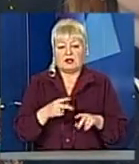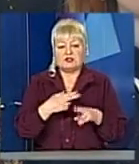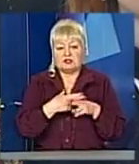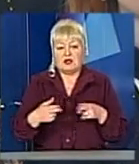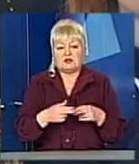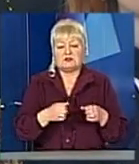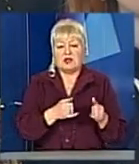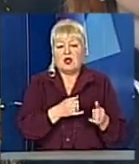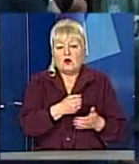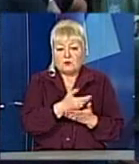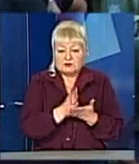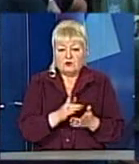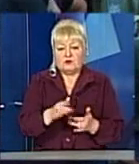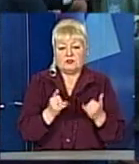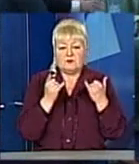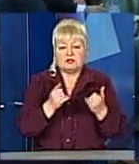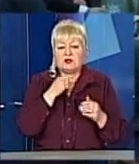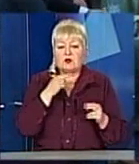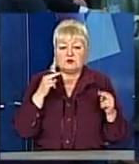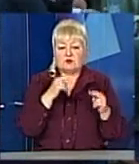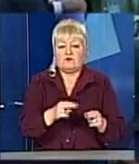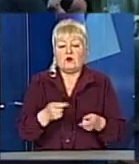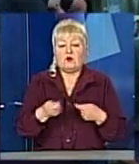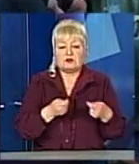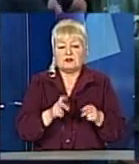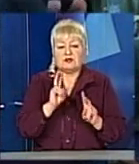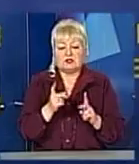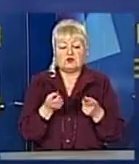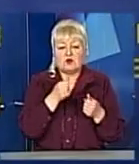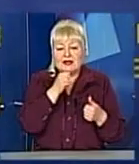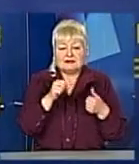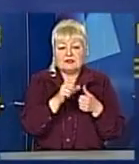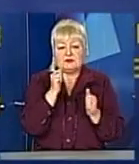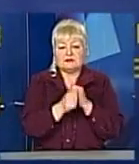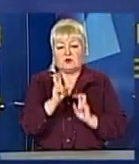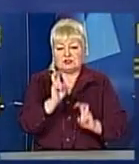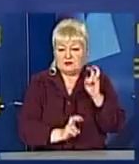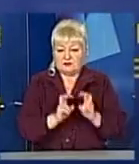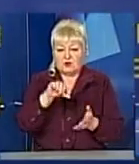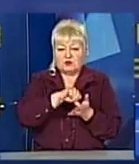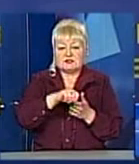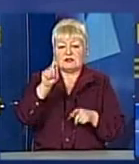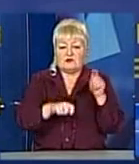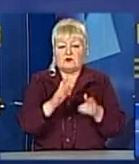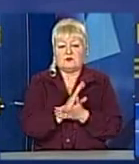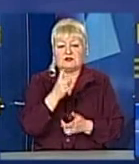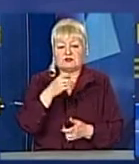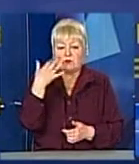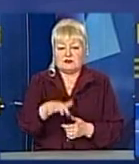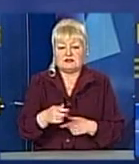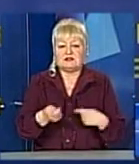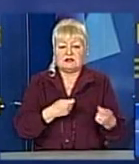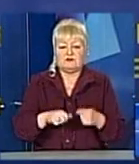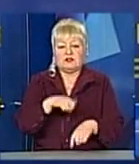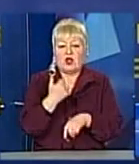Адже їм особливу увагу приділяють координатори, які закріплені за кожним підприємством. Учасники форуму, а їх понад 150 керівників та головних